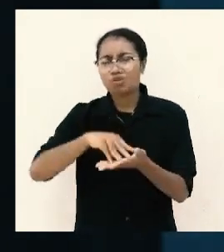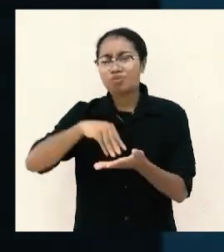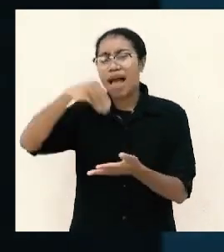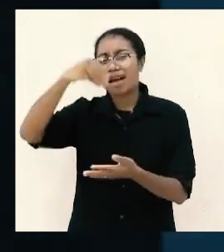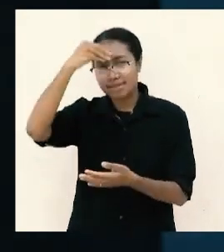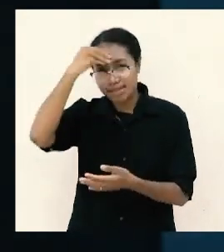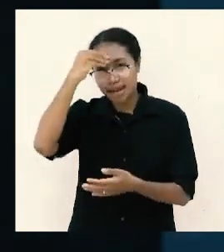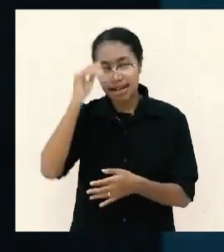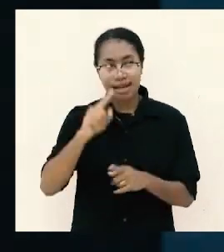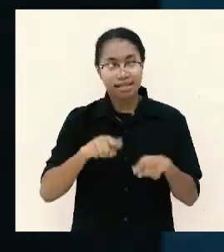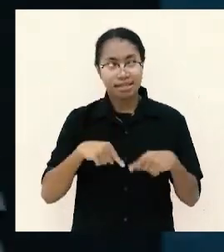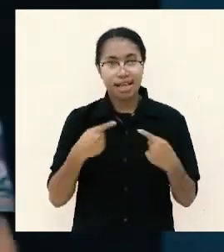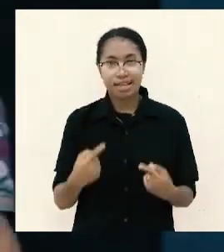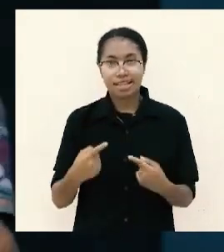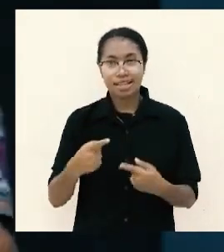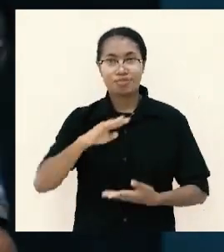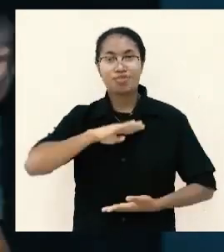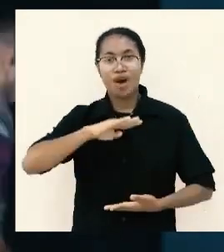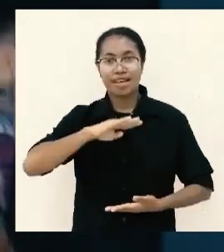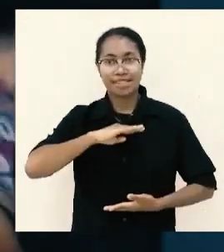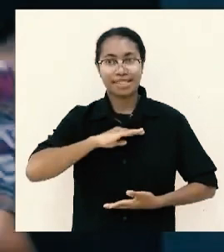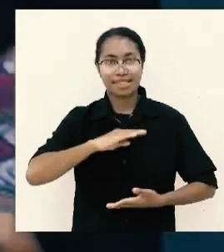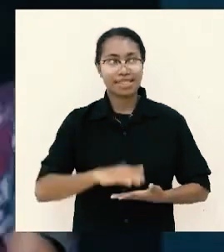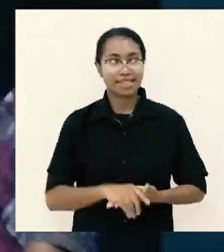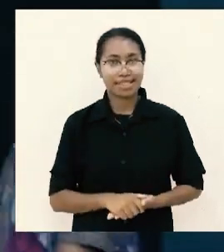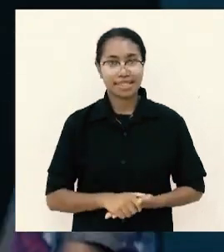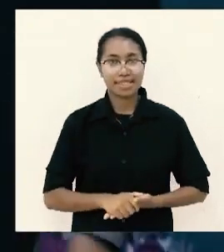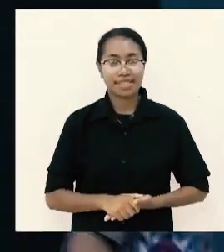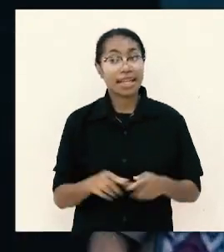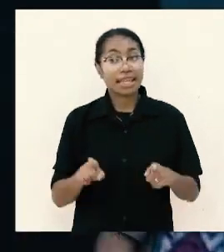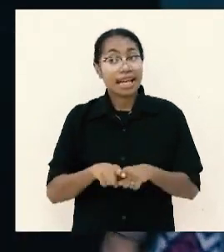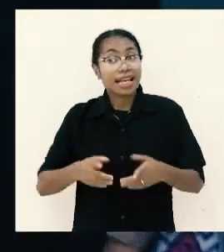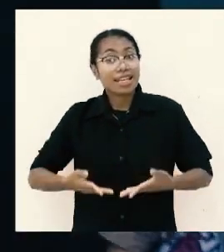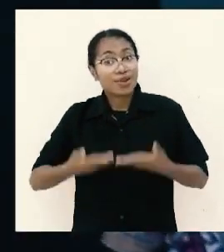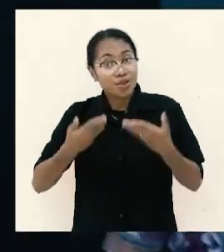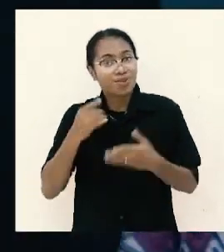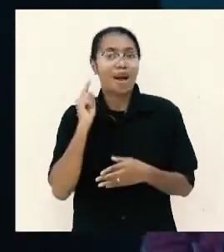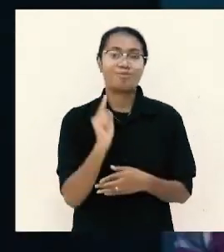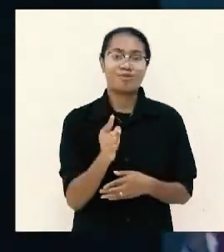menjadi puas dengan hidup saudara